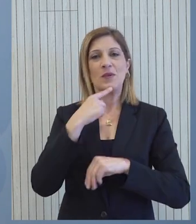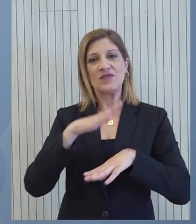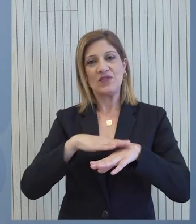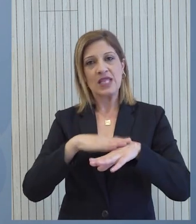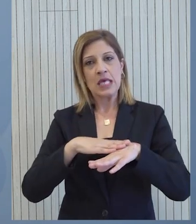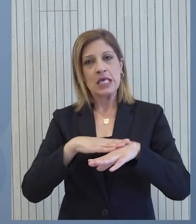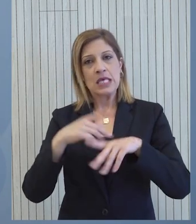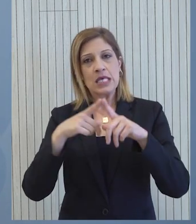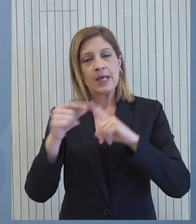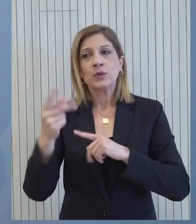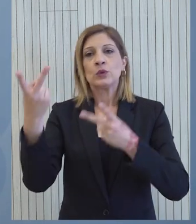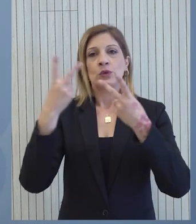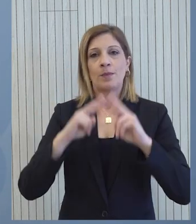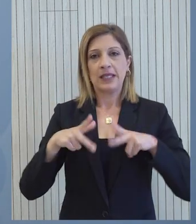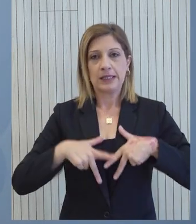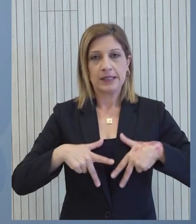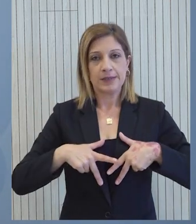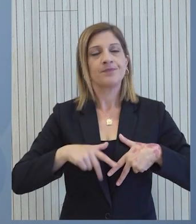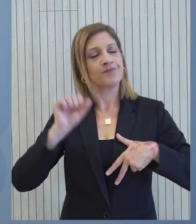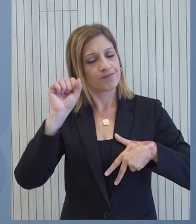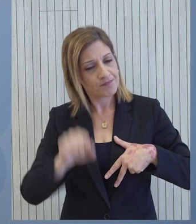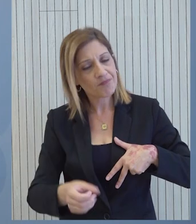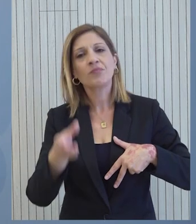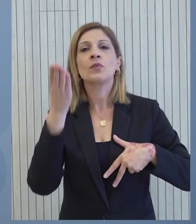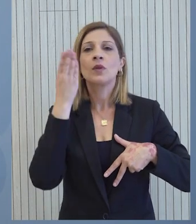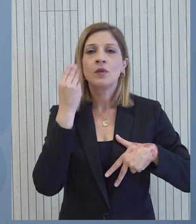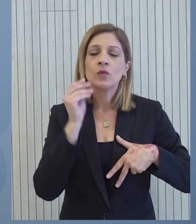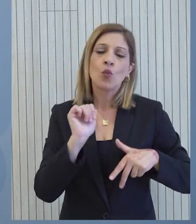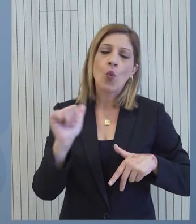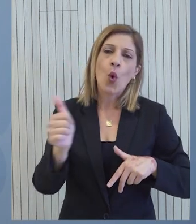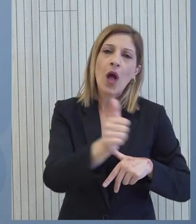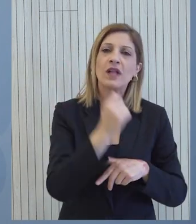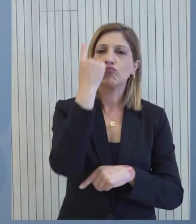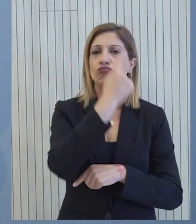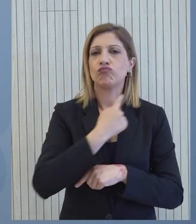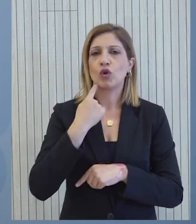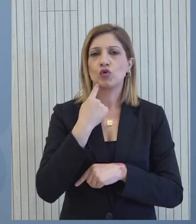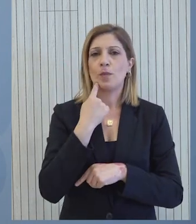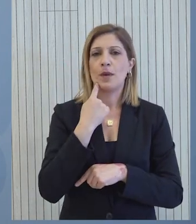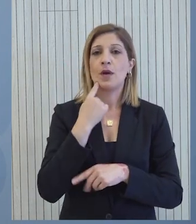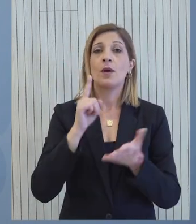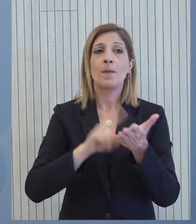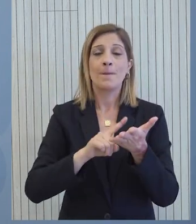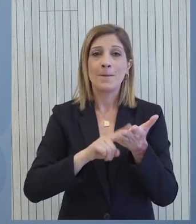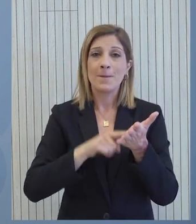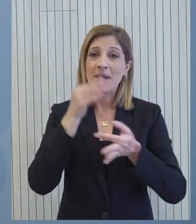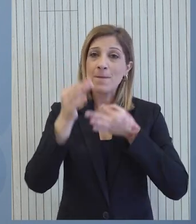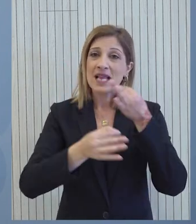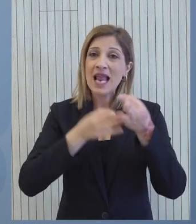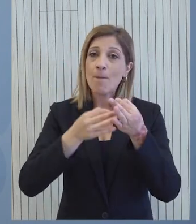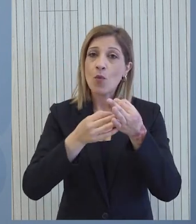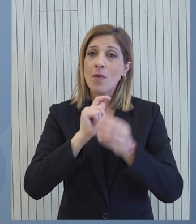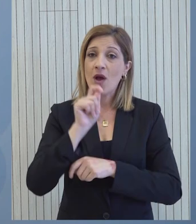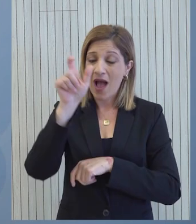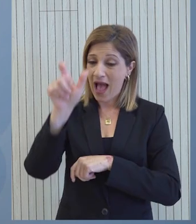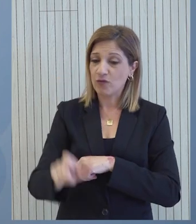Ναι, να πω ότι καταγράφουμε τις προσωπικές απόψεις του κύριου Γιούνκερ. Εκείνο που πρέπει να σημειώσουμε από την ελόγω συνέντευξη